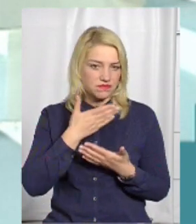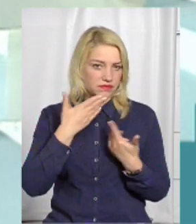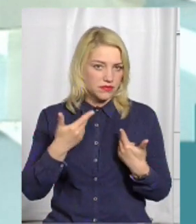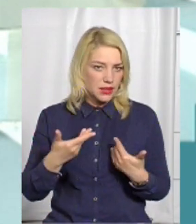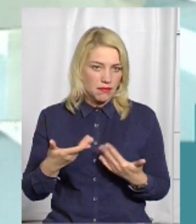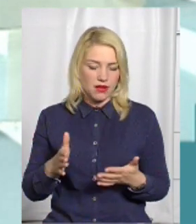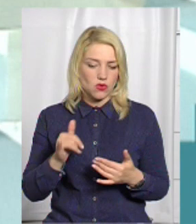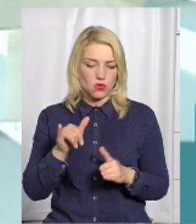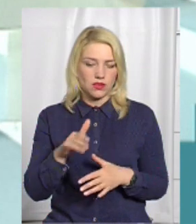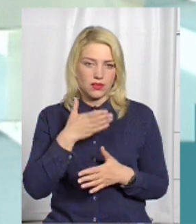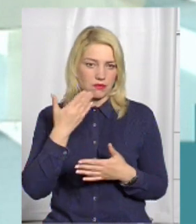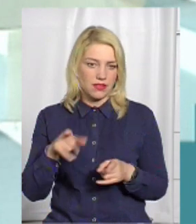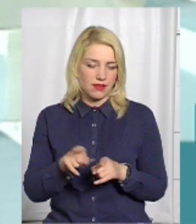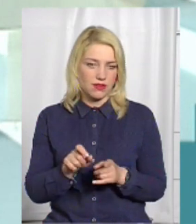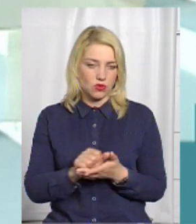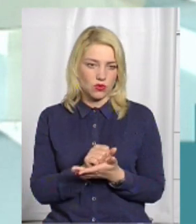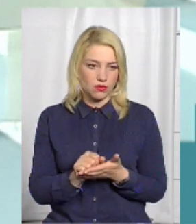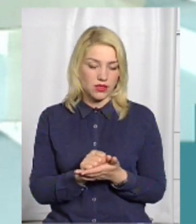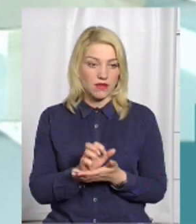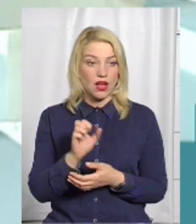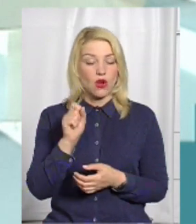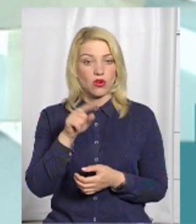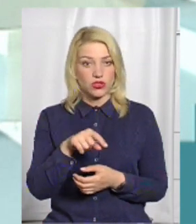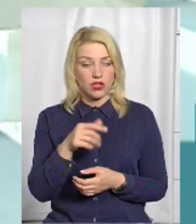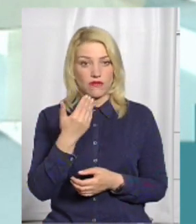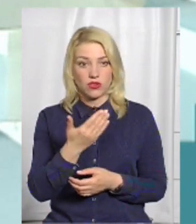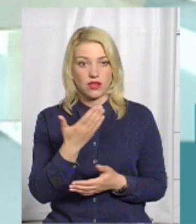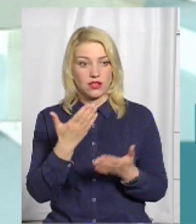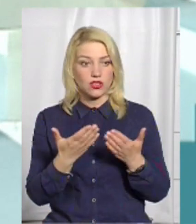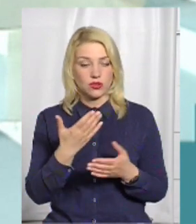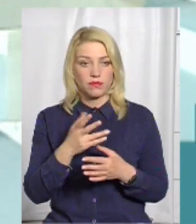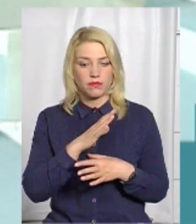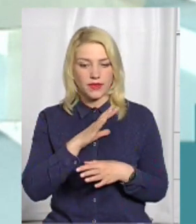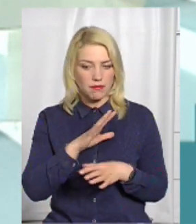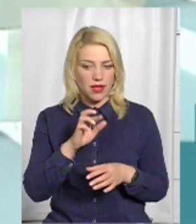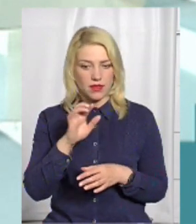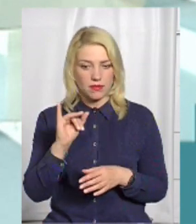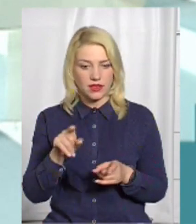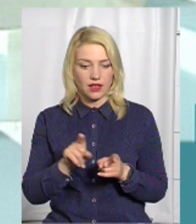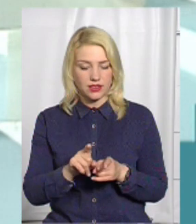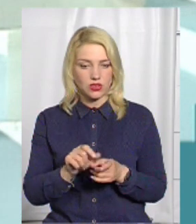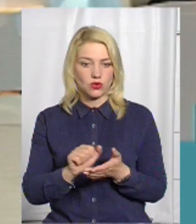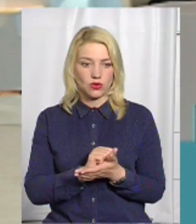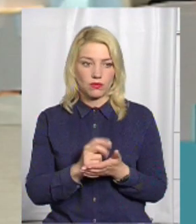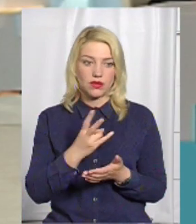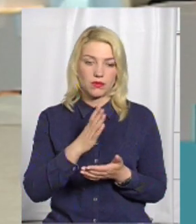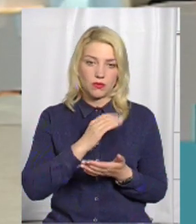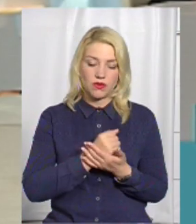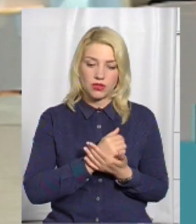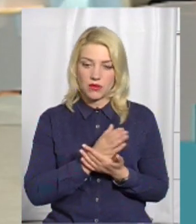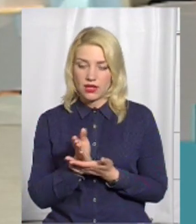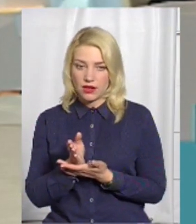і в них немає цих документів. Хоча вони, навіть якщо не мали би цих документів, вони мали перенаправити тому